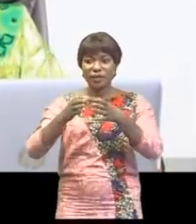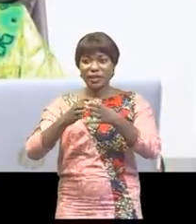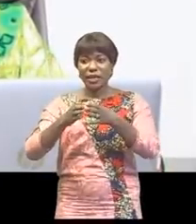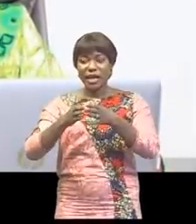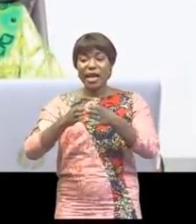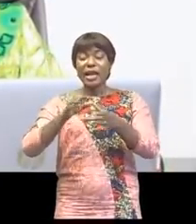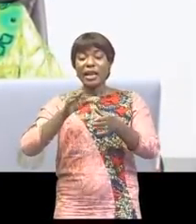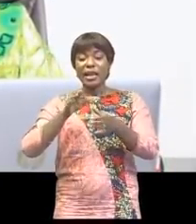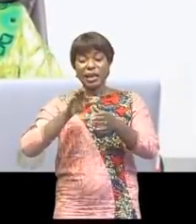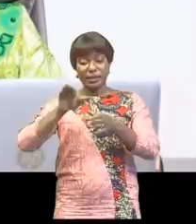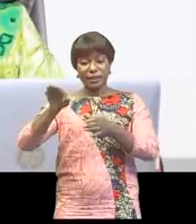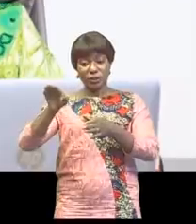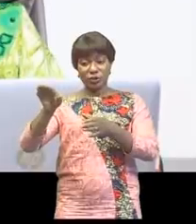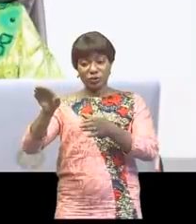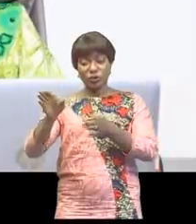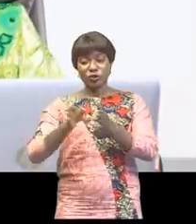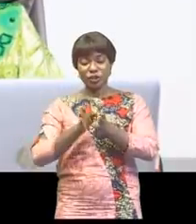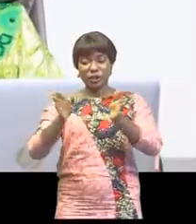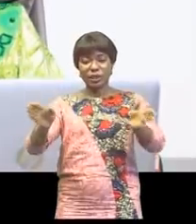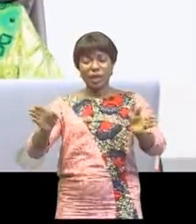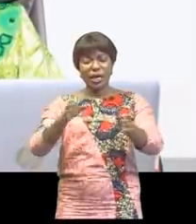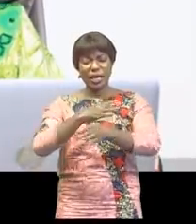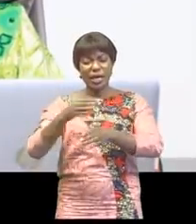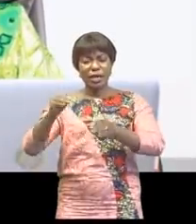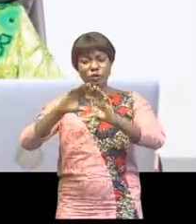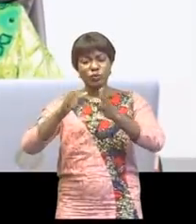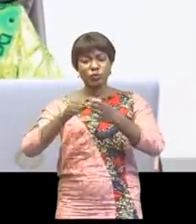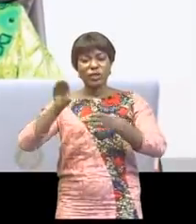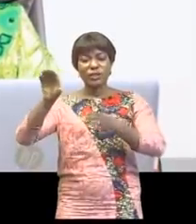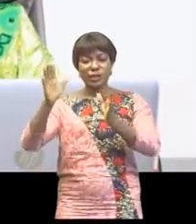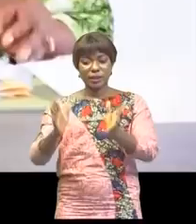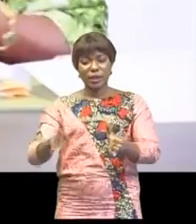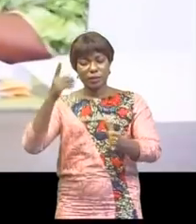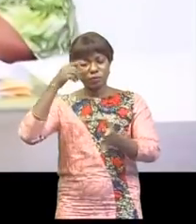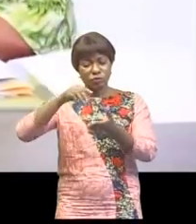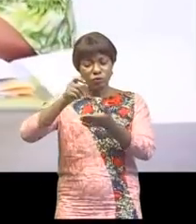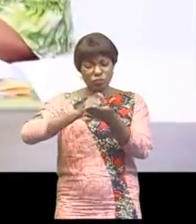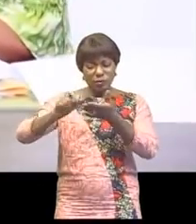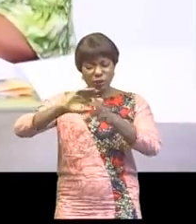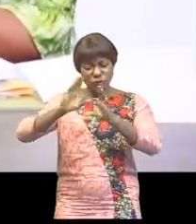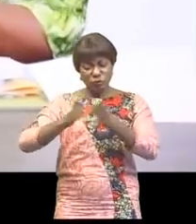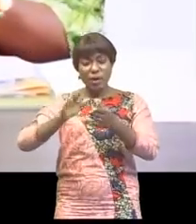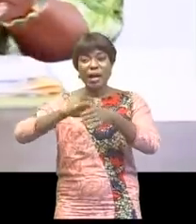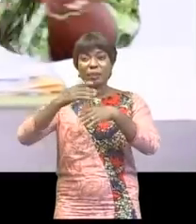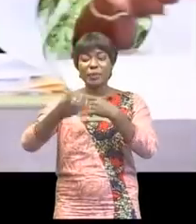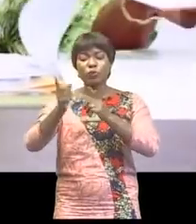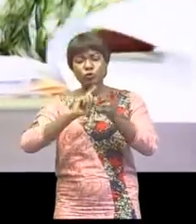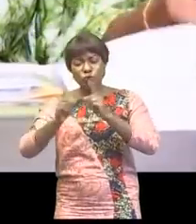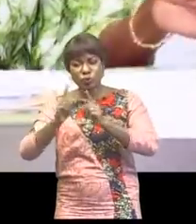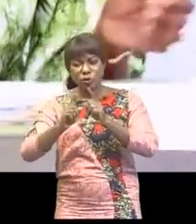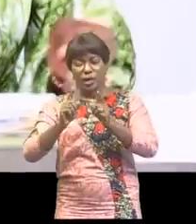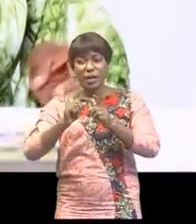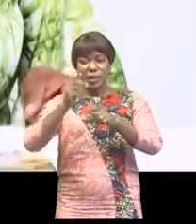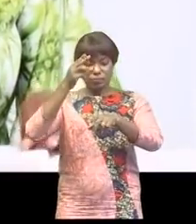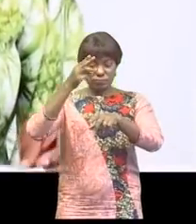et tous les directeurs pour mieux cerner certaines révendications. Après 48 heures de dialogue avec le banc